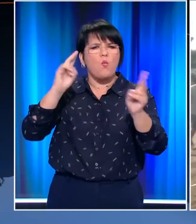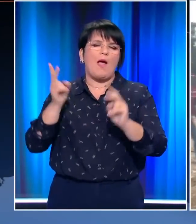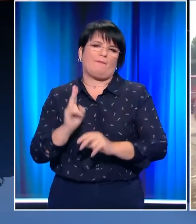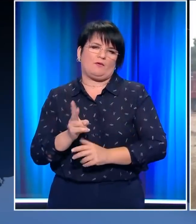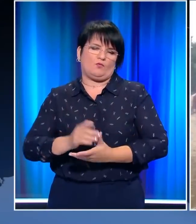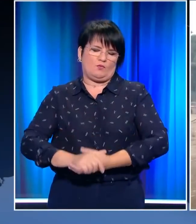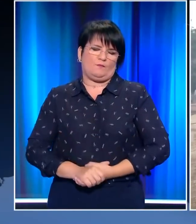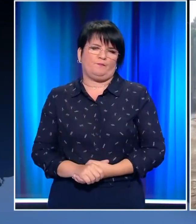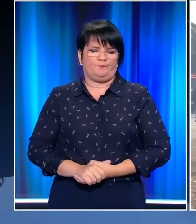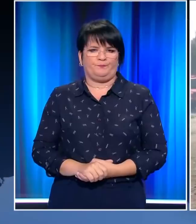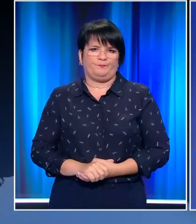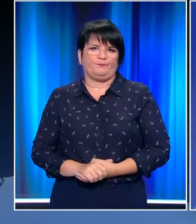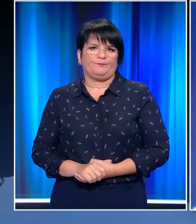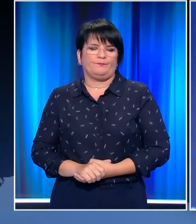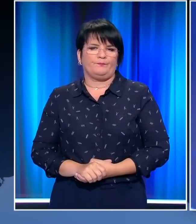άνεμοι.